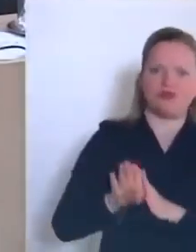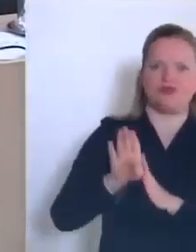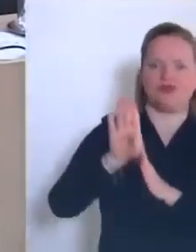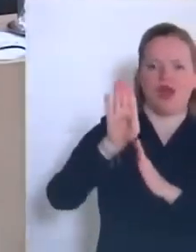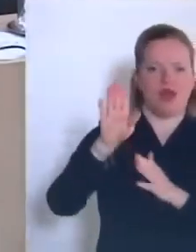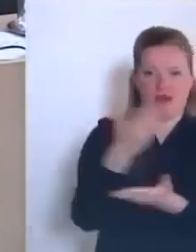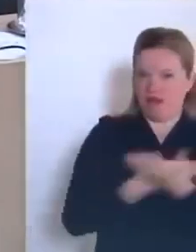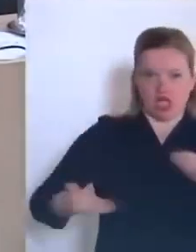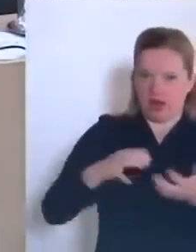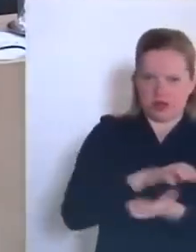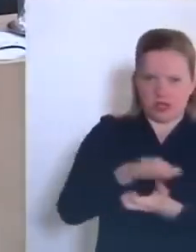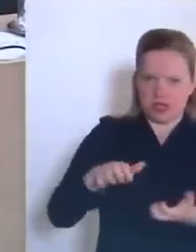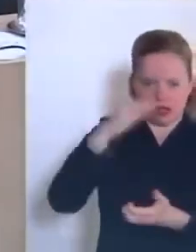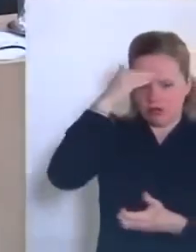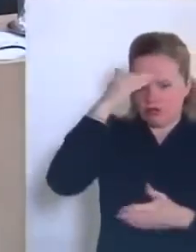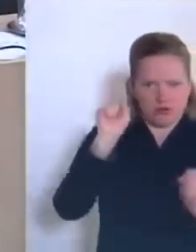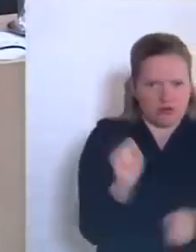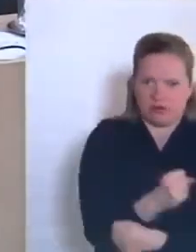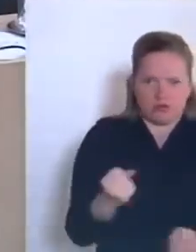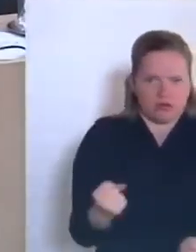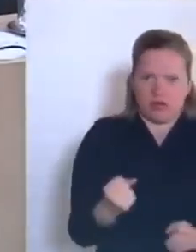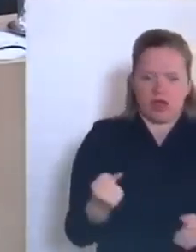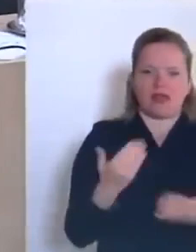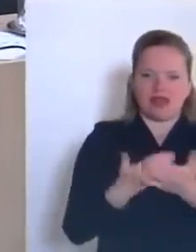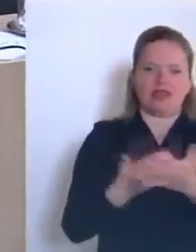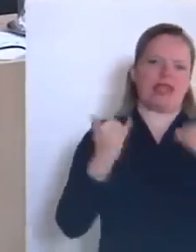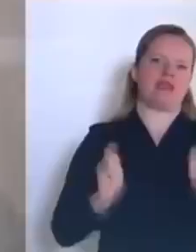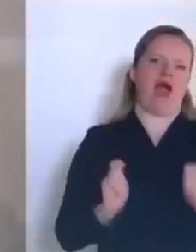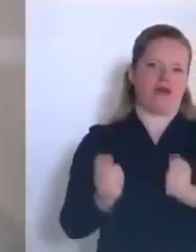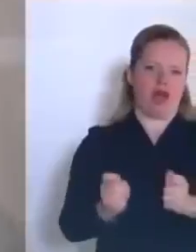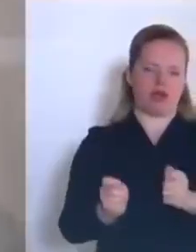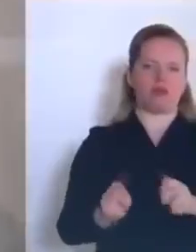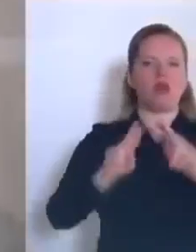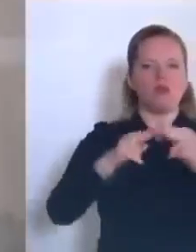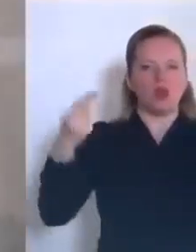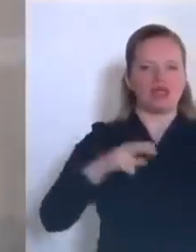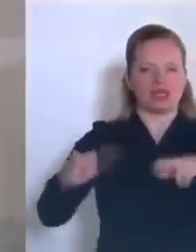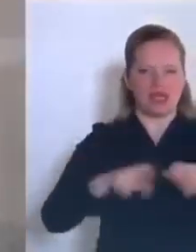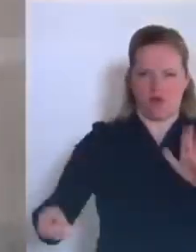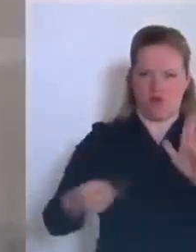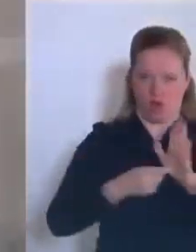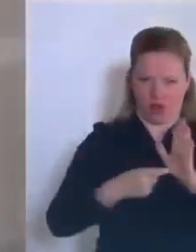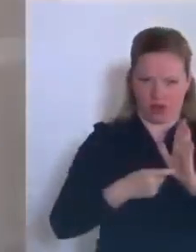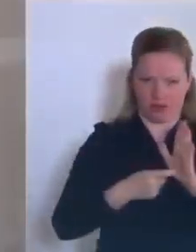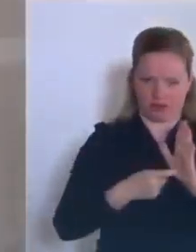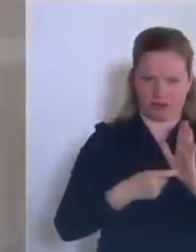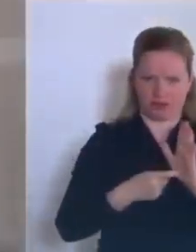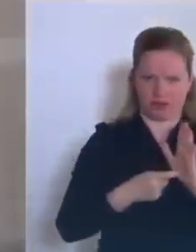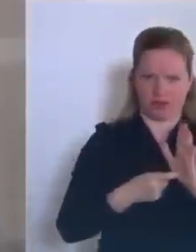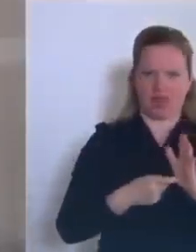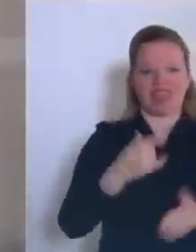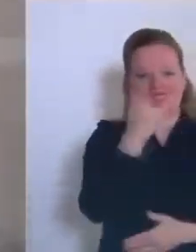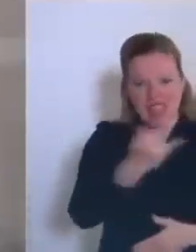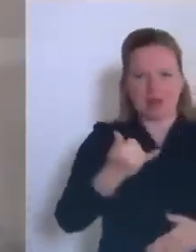arriva anche il momento in cui deve ripartire e deve essere ricostruita. Dobbiamo riuscire da questa crisi nella quale ci avete guidato.